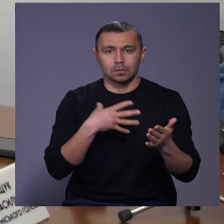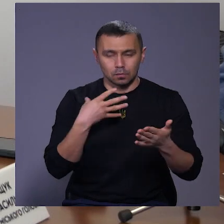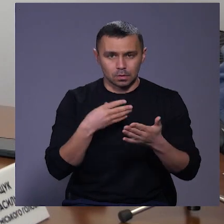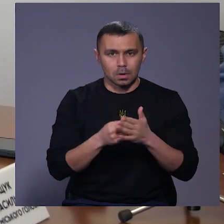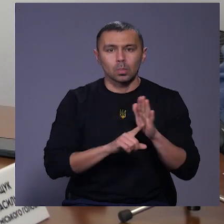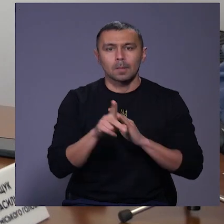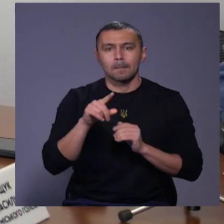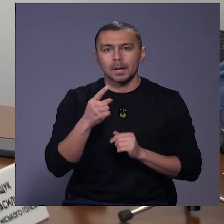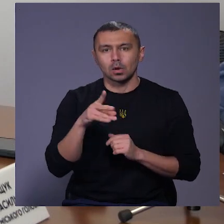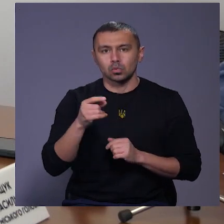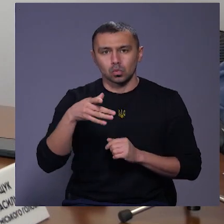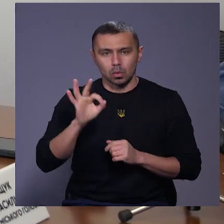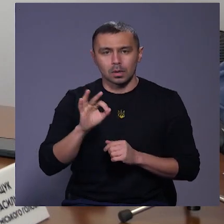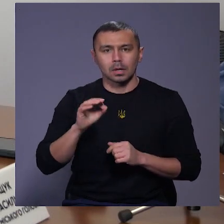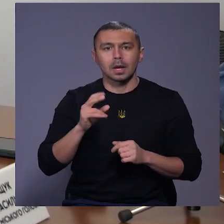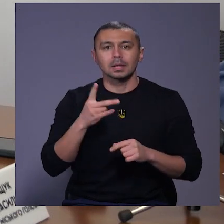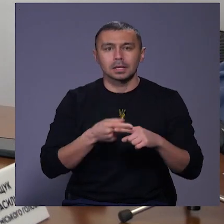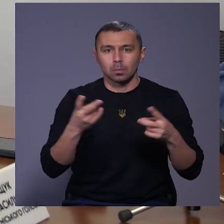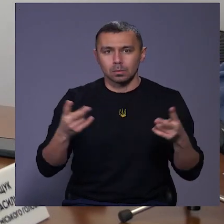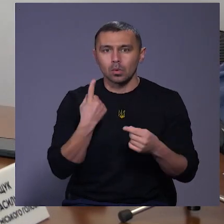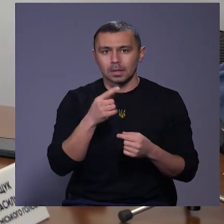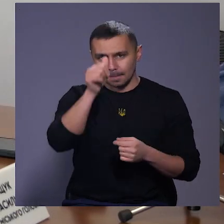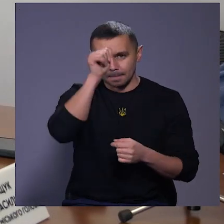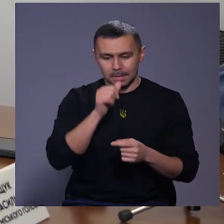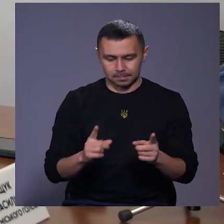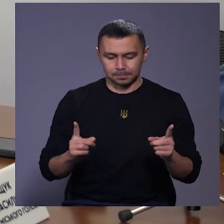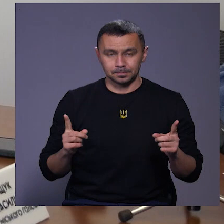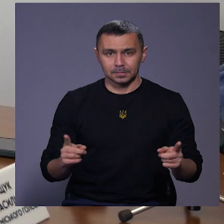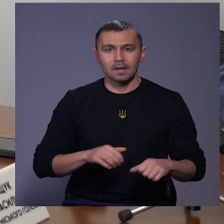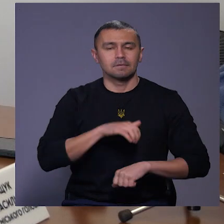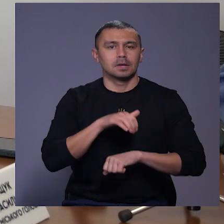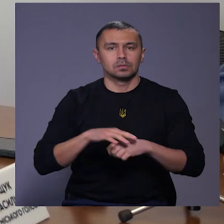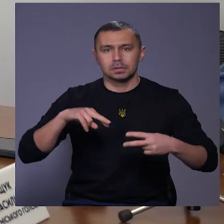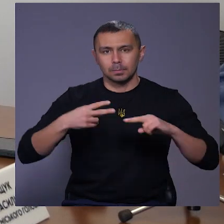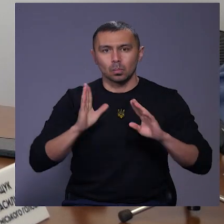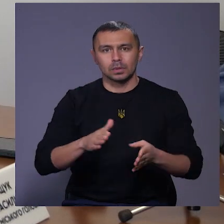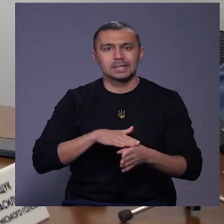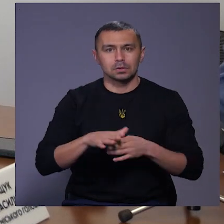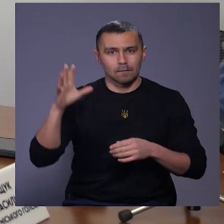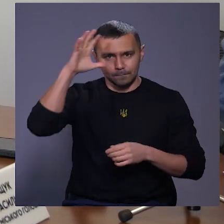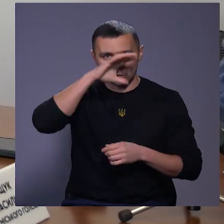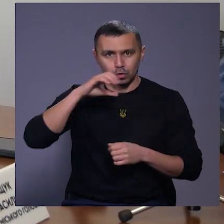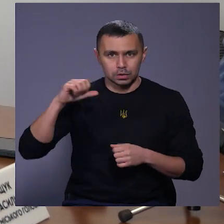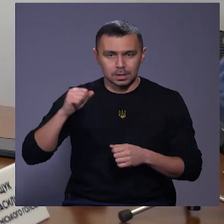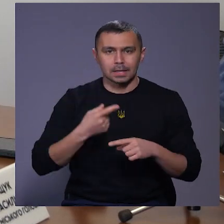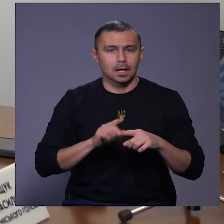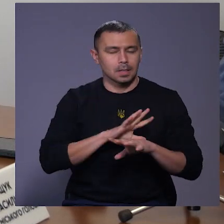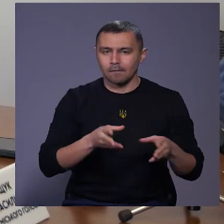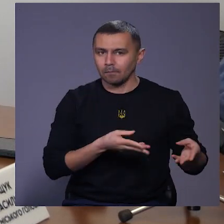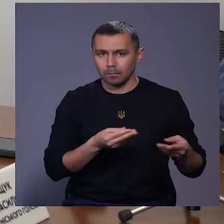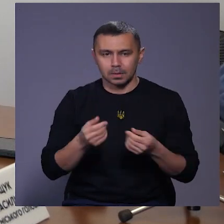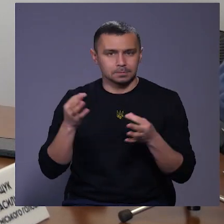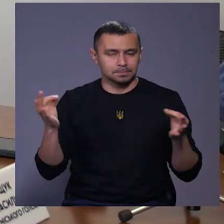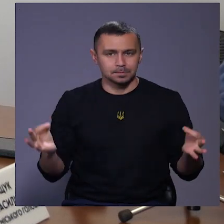лютого. На це потрібен один місяць, тому що фактично заміна буде здійснюватися вночі. Це не вплине